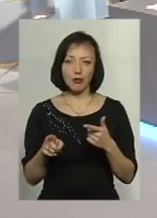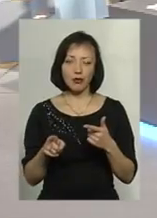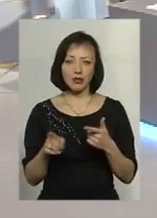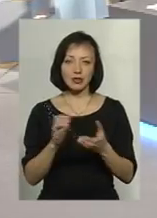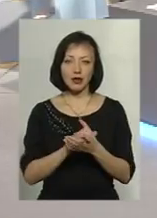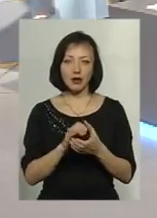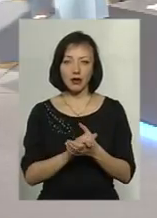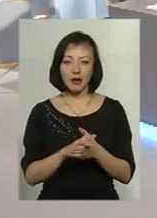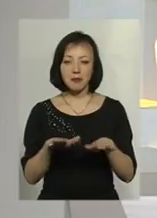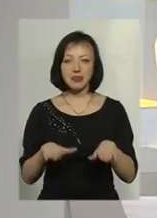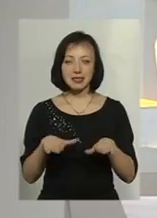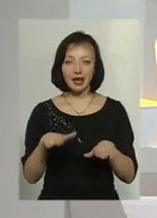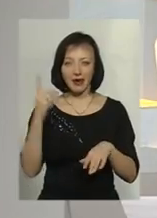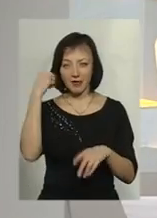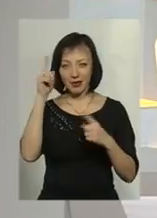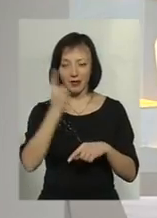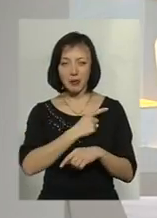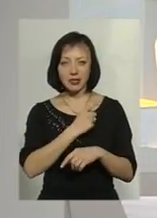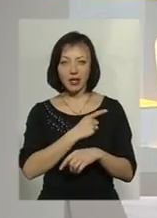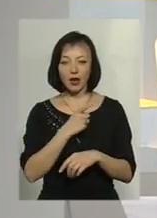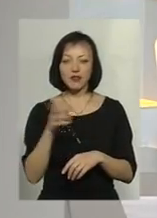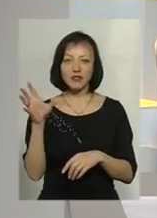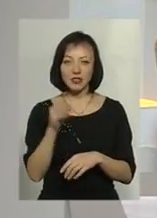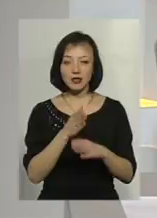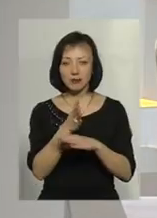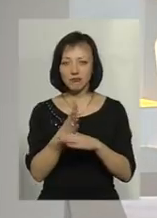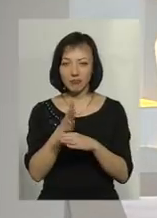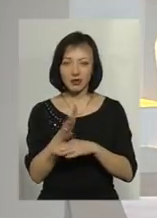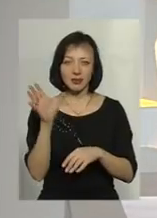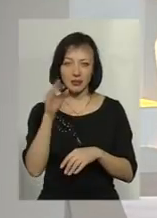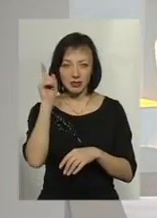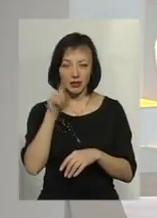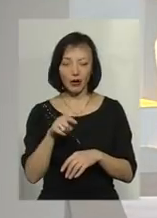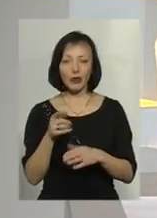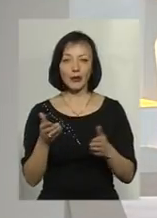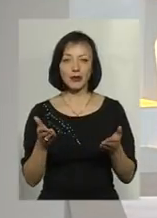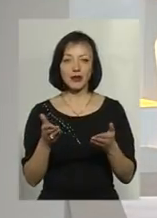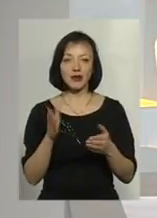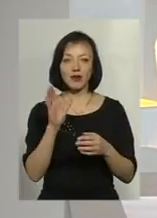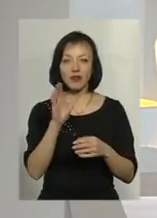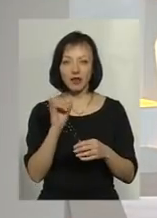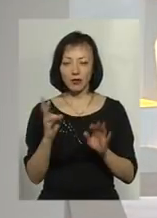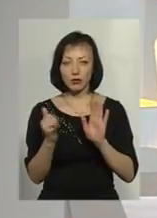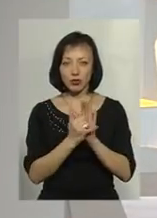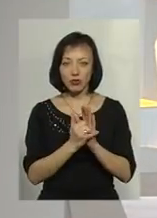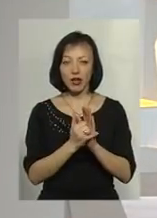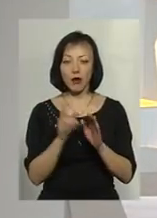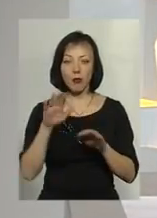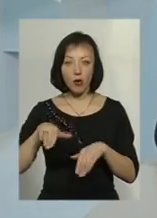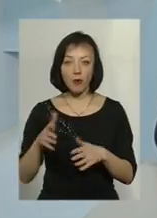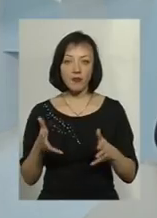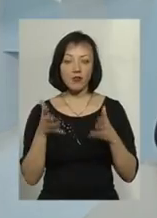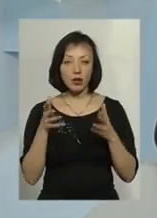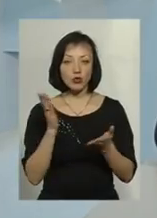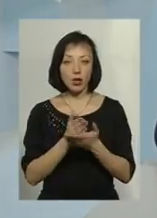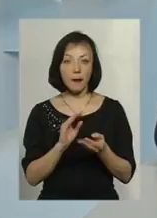місцеві коліби. Так. Тобто, до якого всі його знають, до якого всі ходять, він встановив, а потім виявляється, що